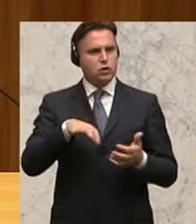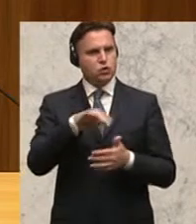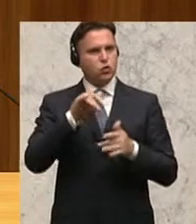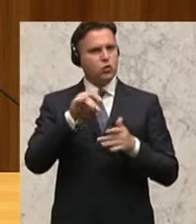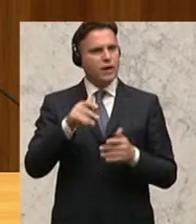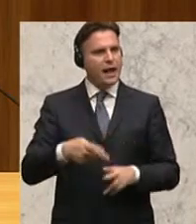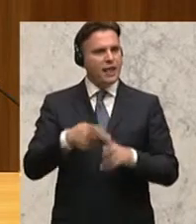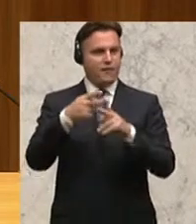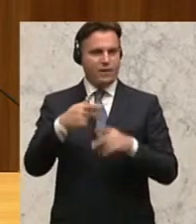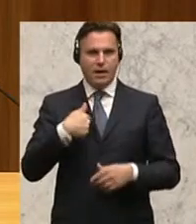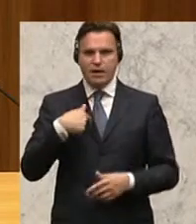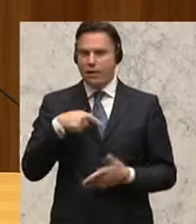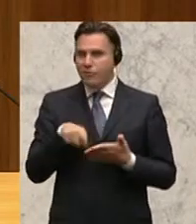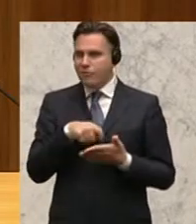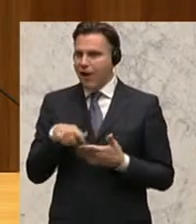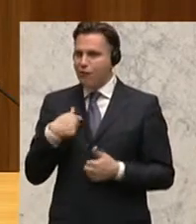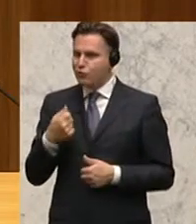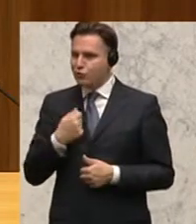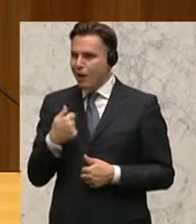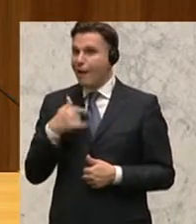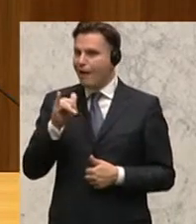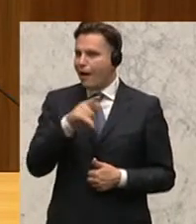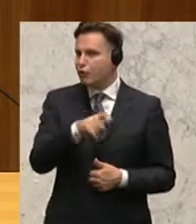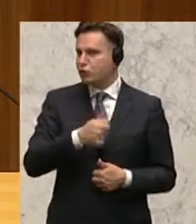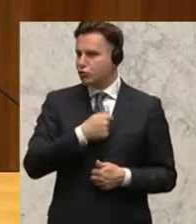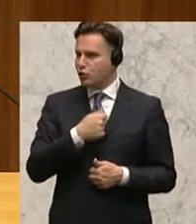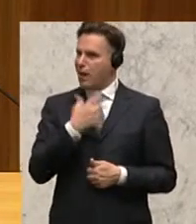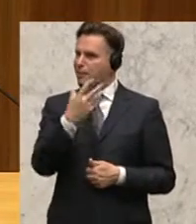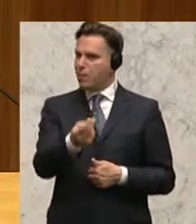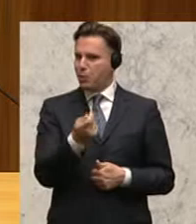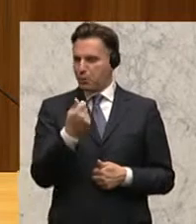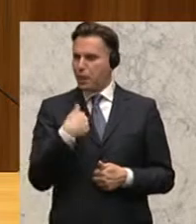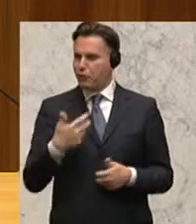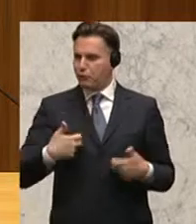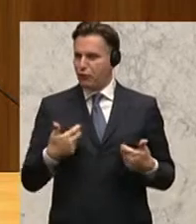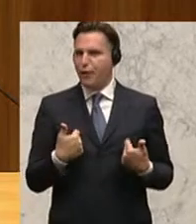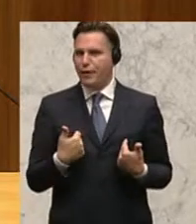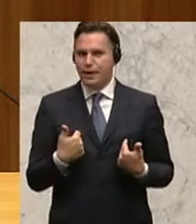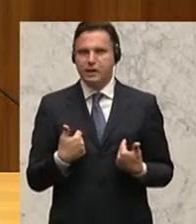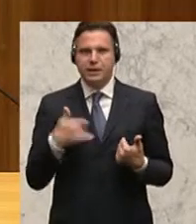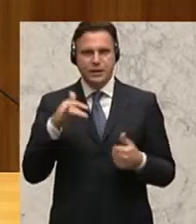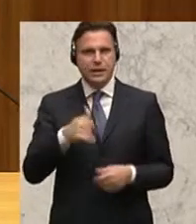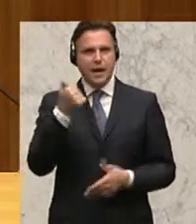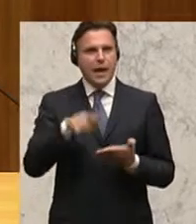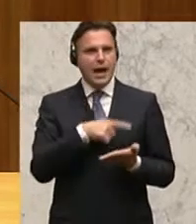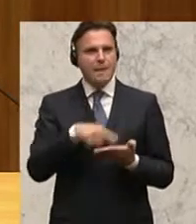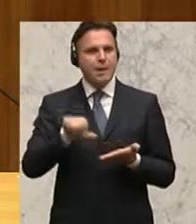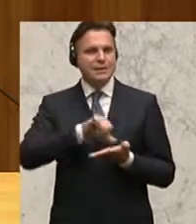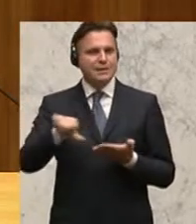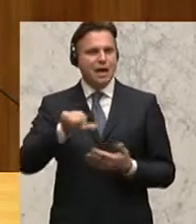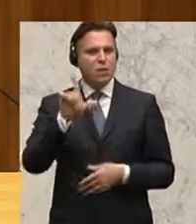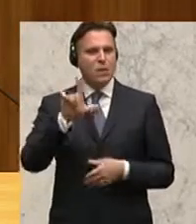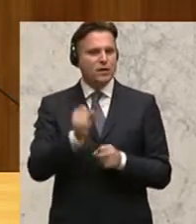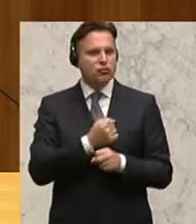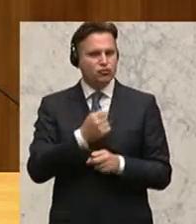besonders, dass hier die Steiermark jetzt endlich zu ihrem Geld auch kommt. Auf der anderen Seite ist diese Einmalzahlung aus Lichtenstein, die nun